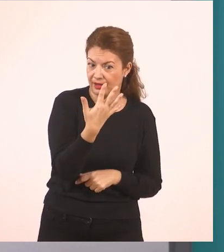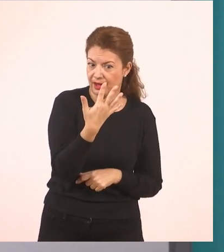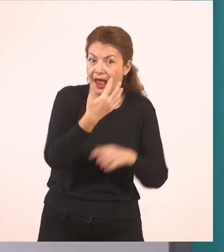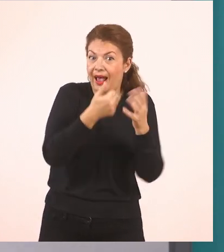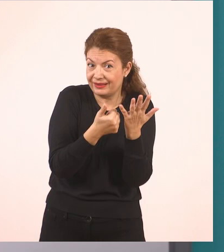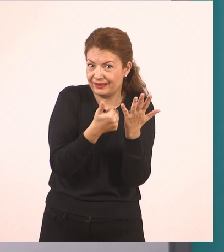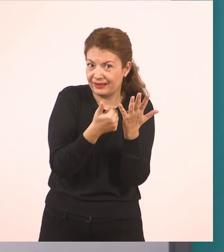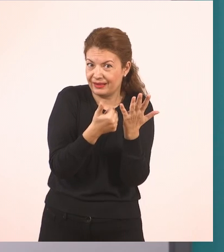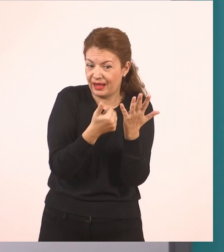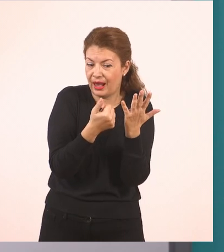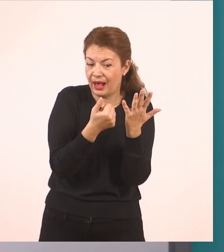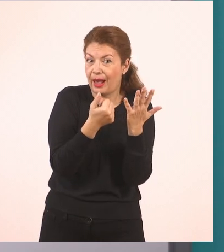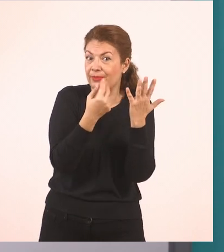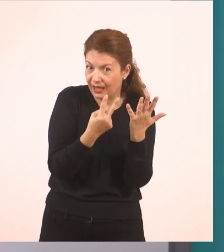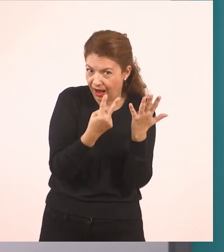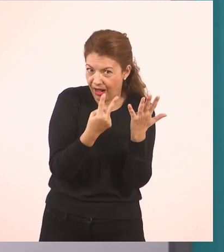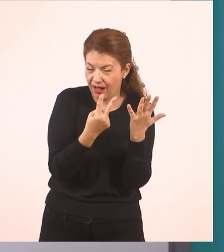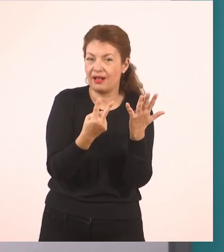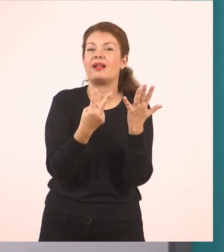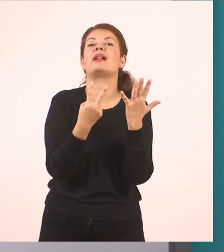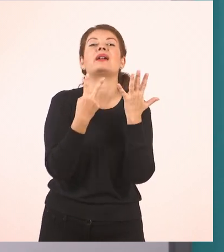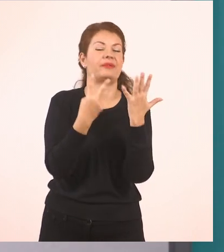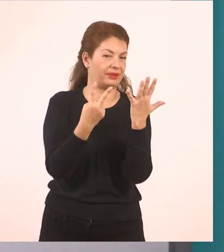6, 7.